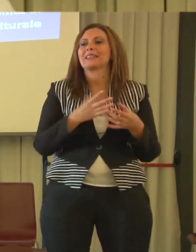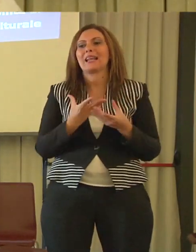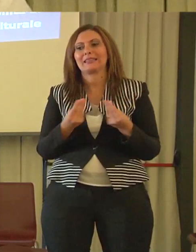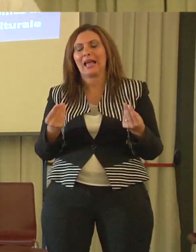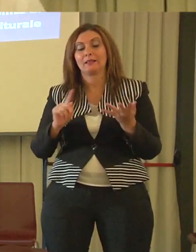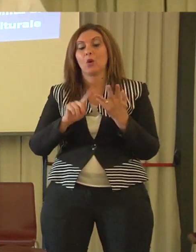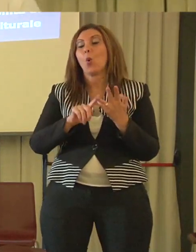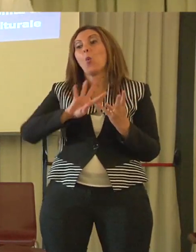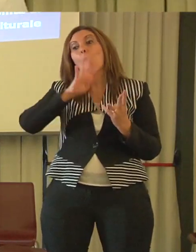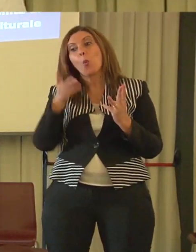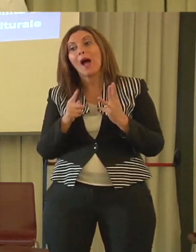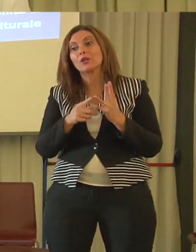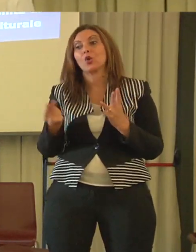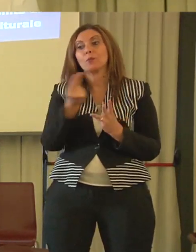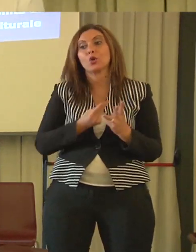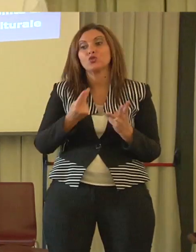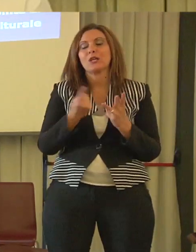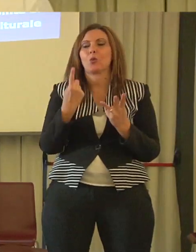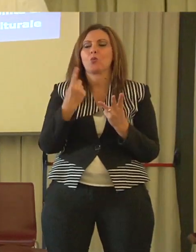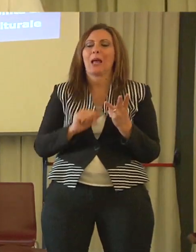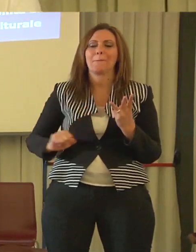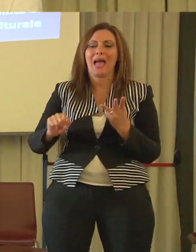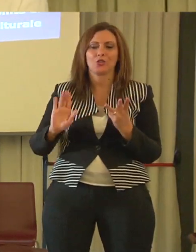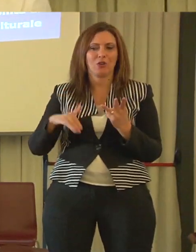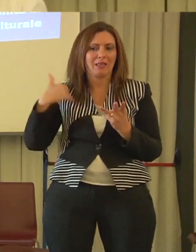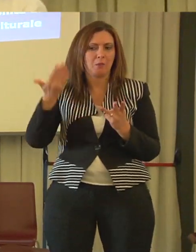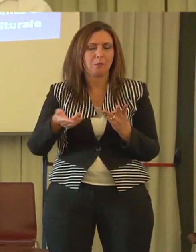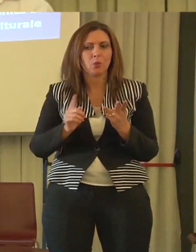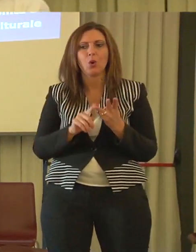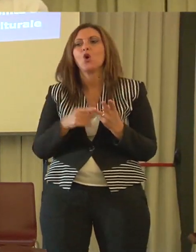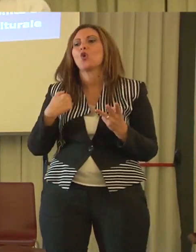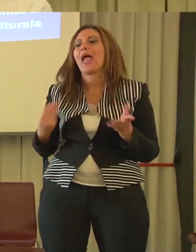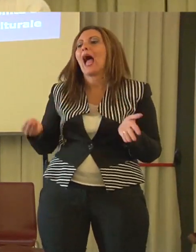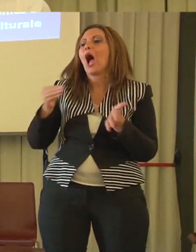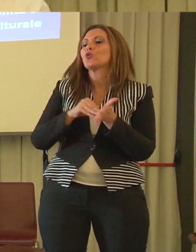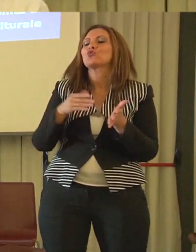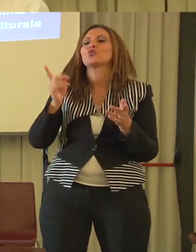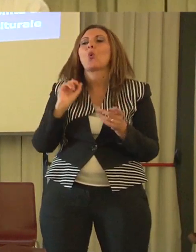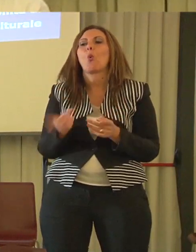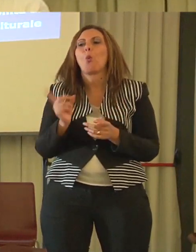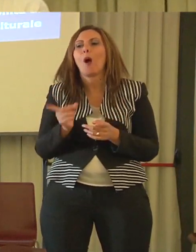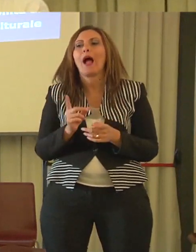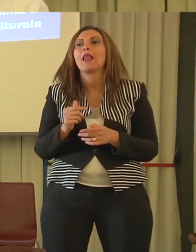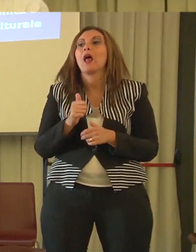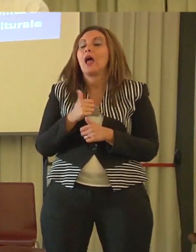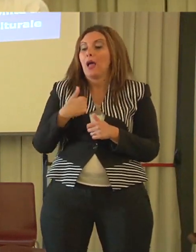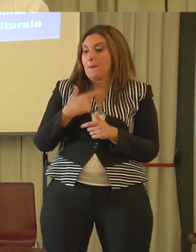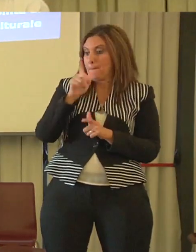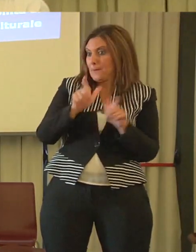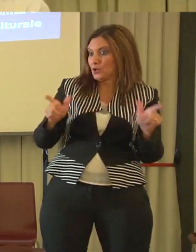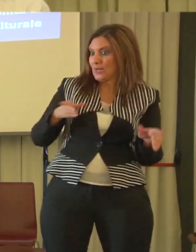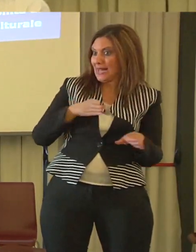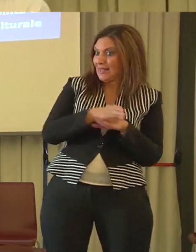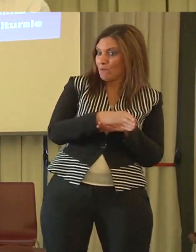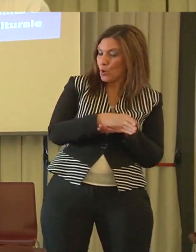vi racconto, una marcia in più, abbiamo aggiunto non solo ai nostri infortunati da lavoro, altri